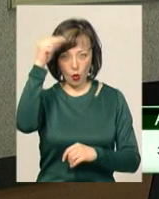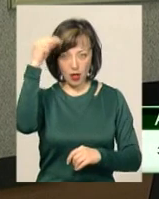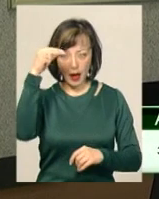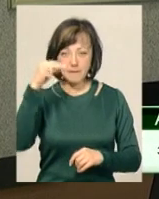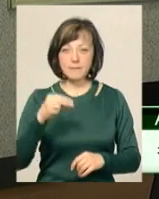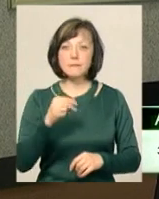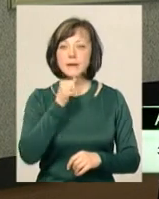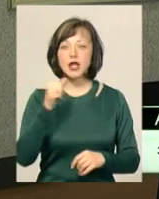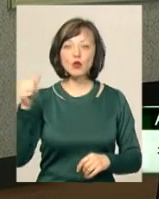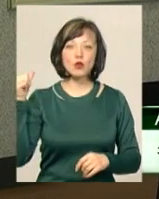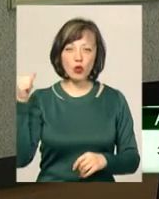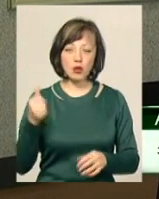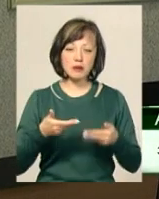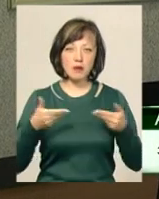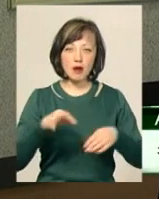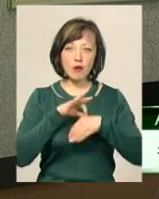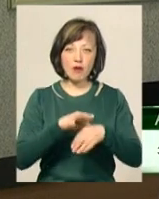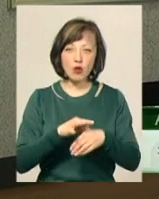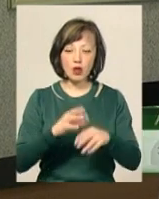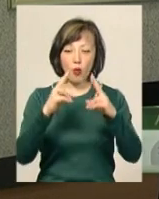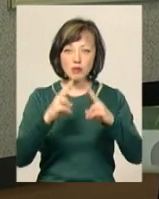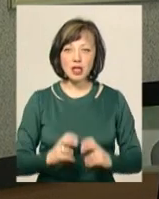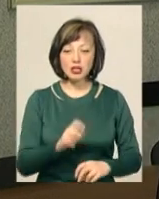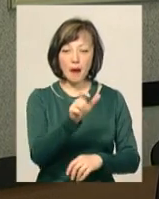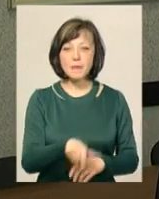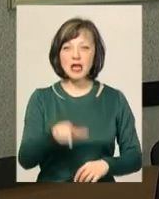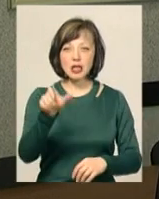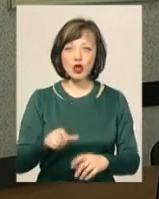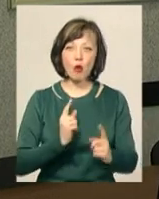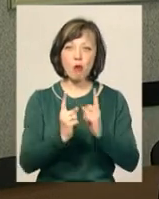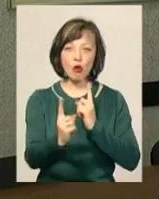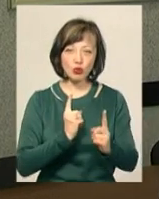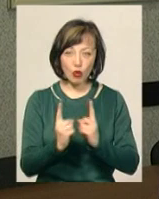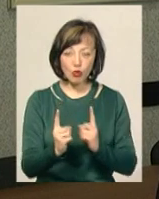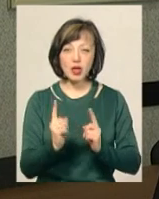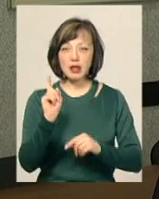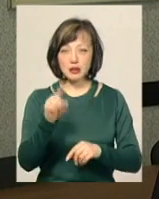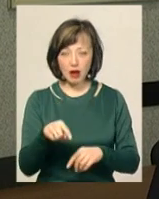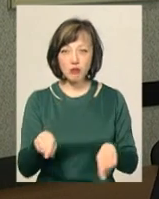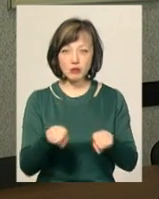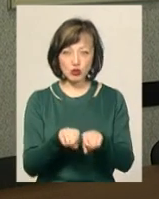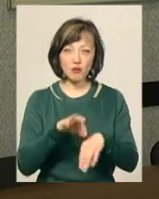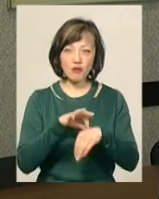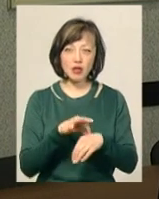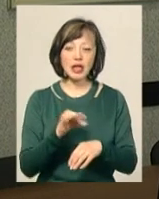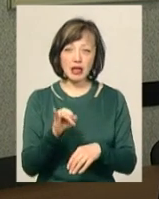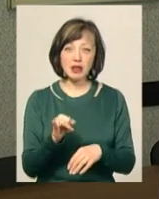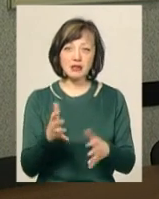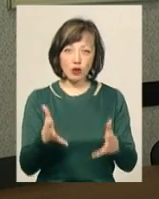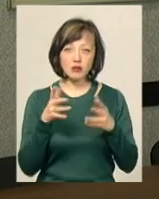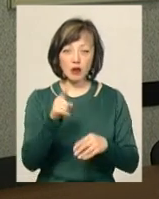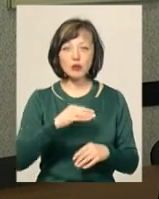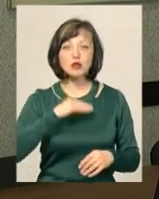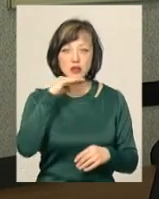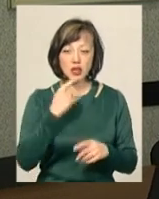Минулого року ми проводили обслеження пасажиропотоку, в тому числі і там проводили, і визначилося, що там достатньо